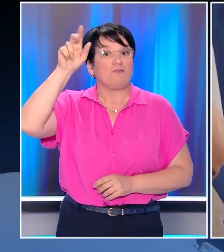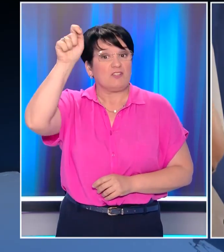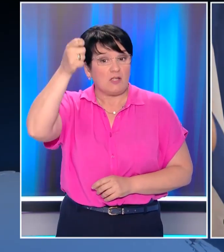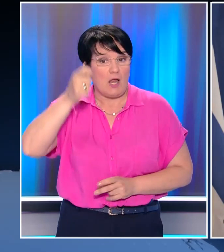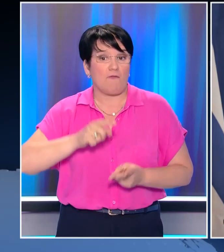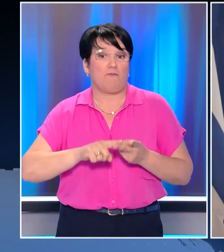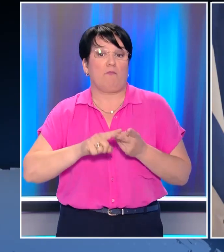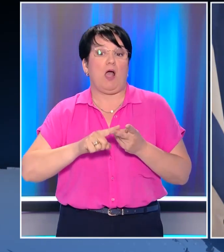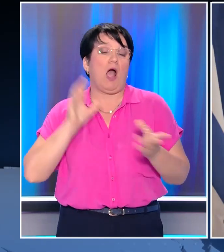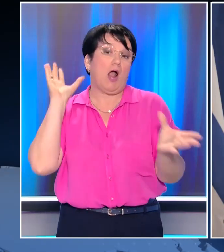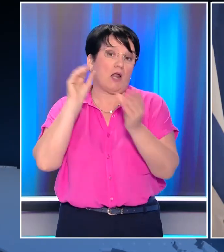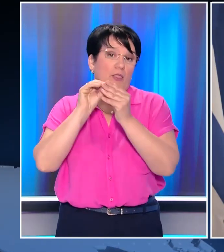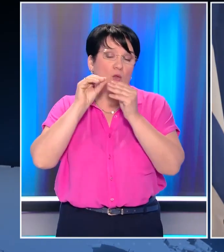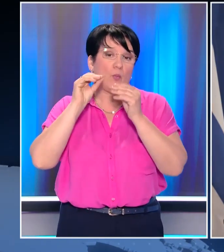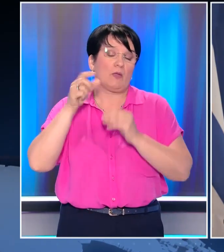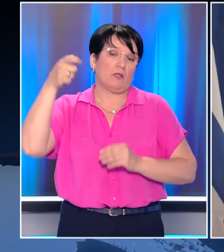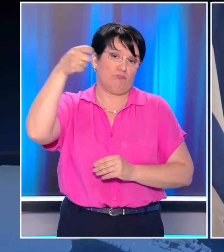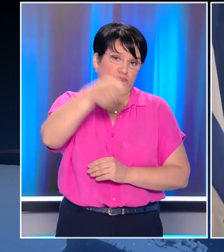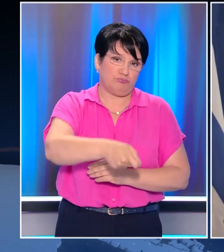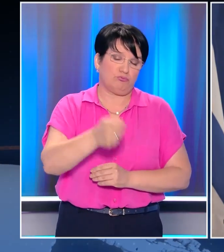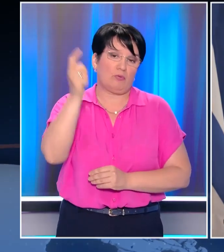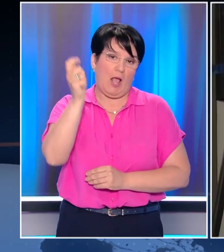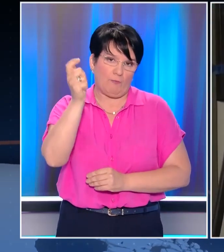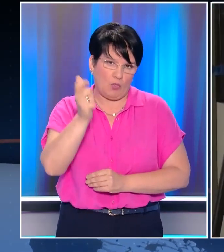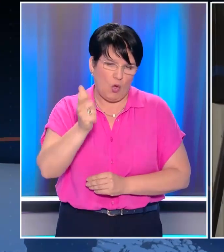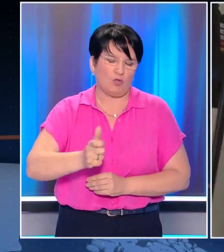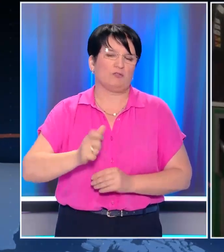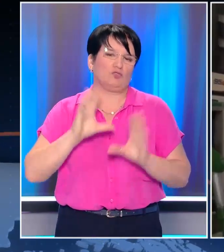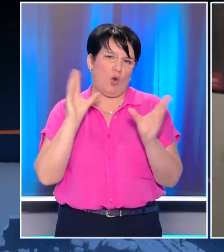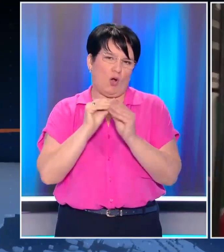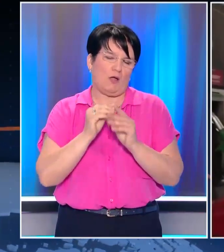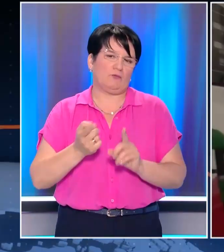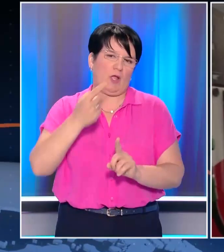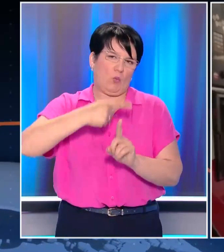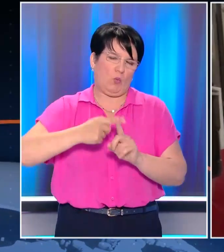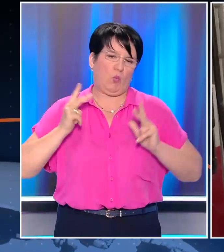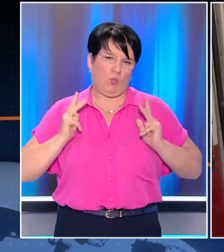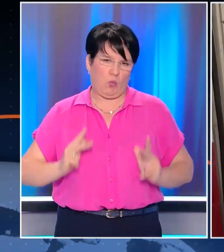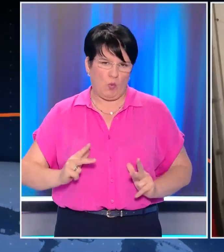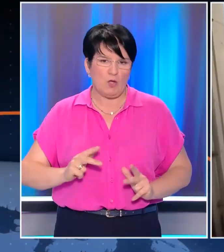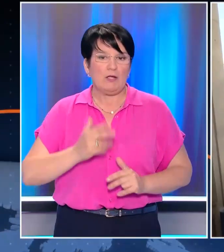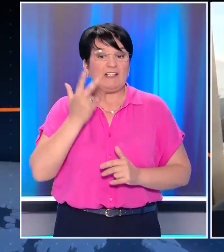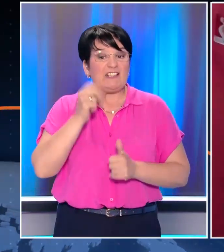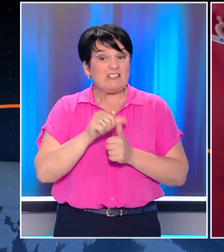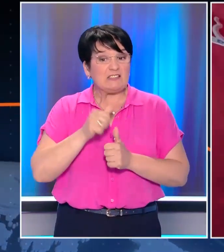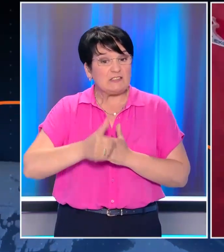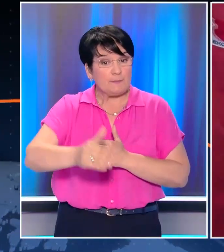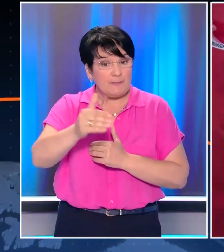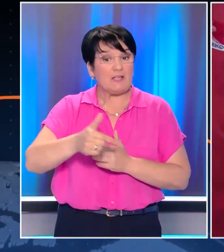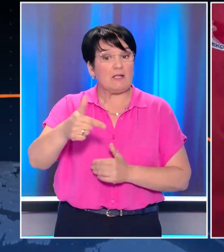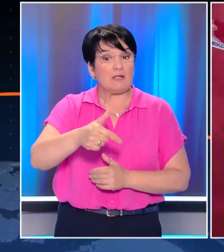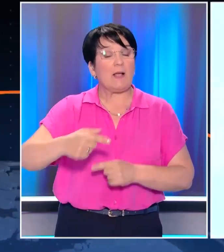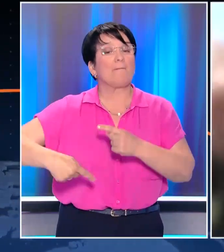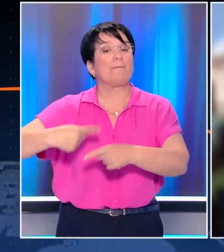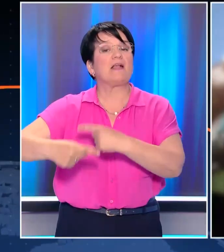ρεύμα, στην αναδρομική τους αποζημίωση. Παράλληλα επεκτείνεται για τρεις ακόμα μήνες η απευθείας επιδότηση στην Αντλία για το